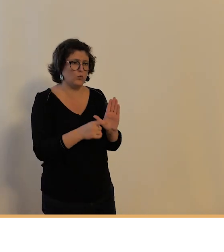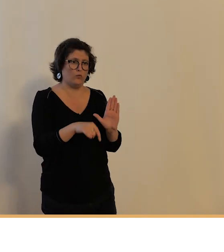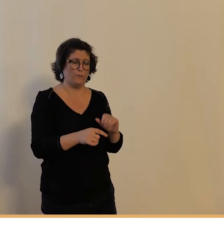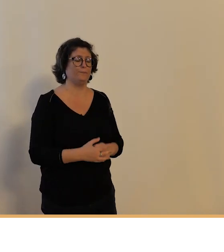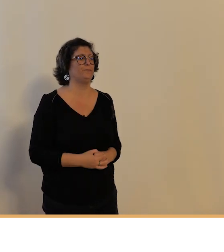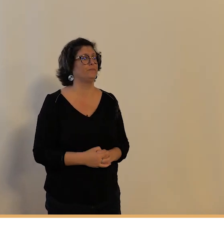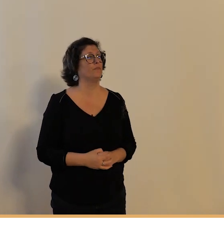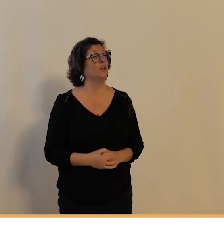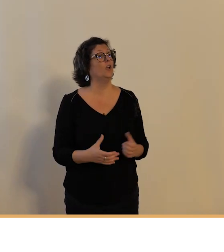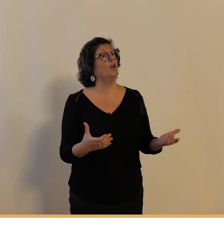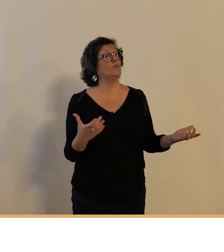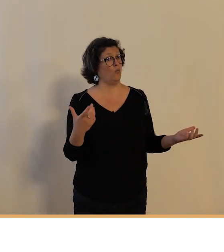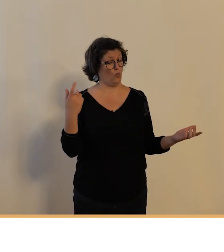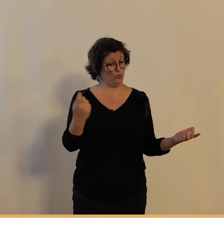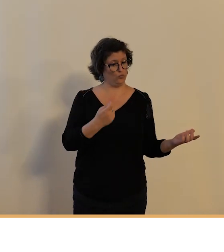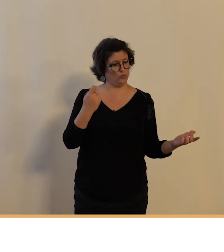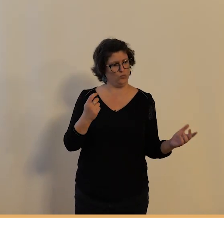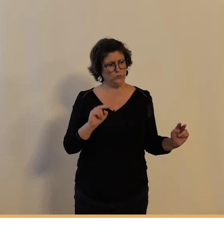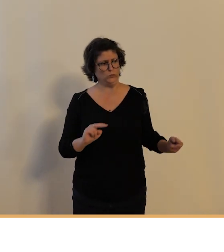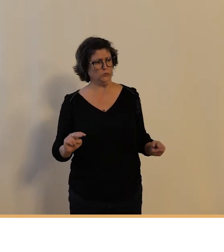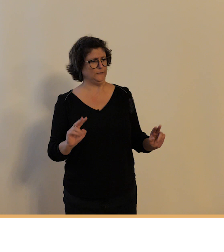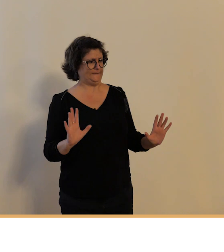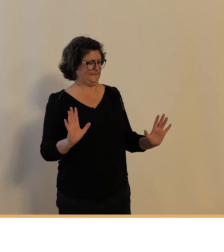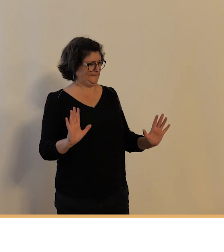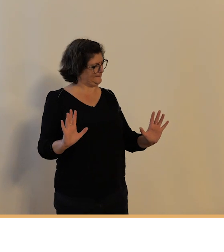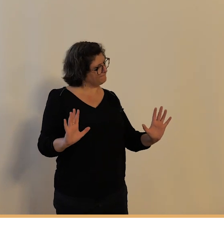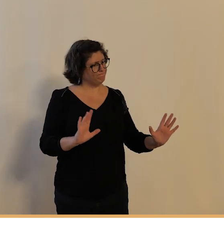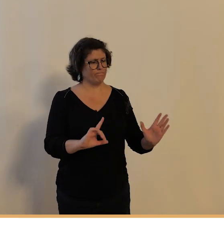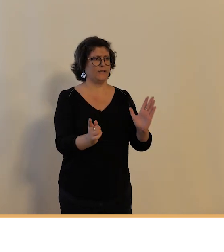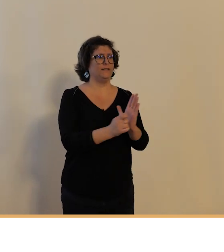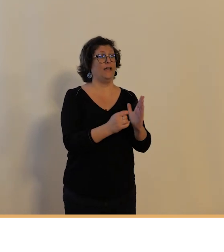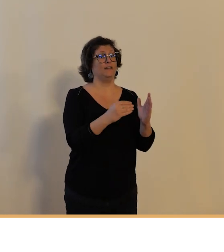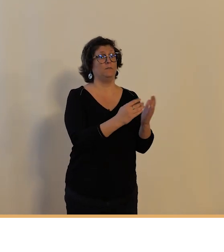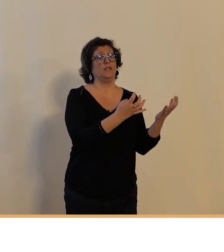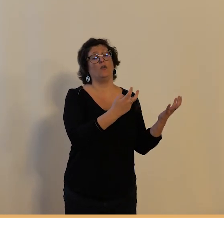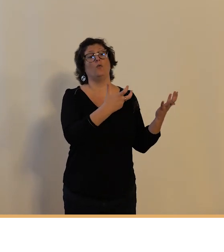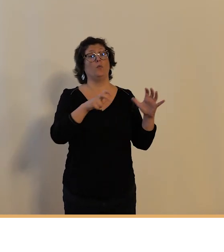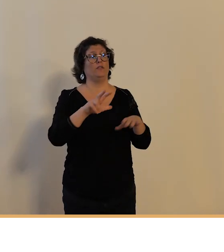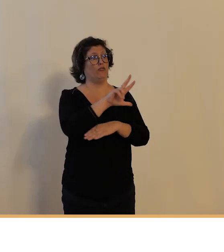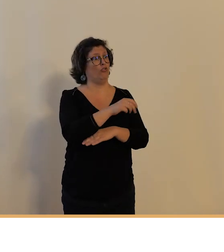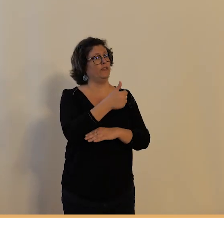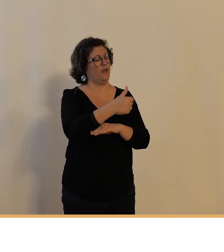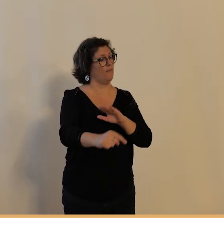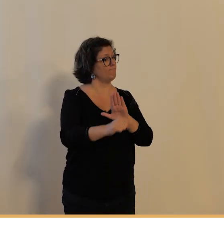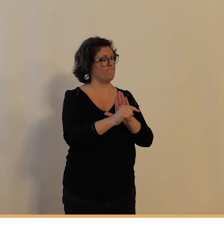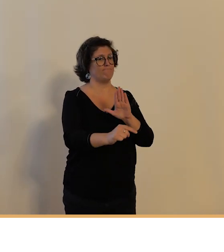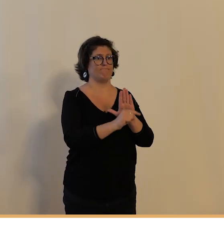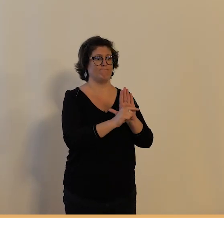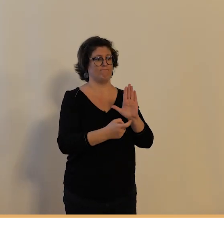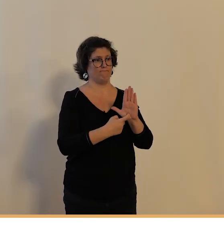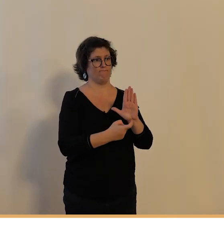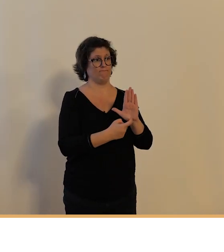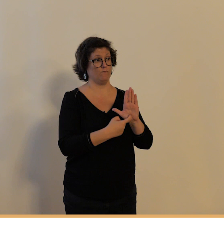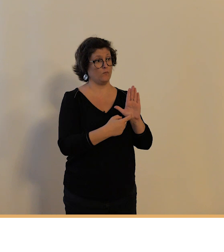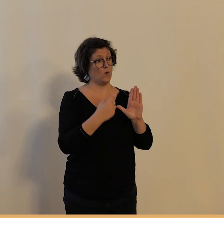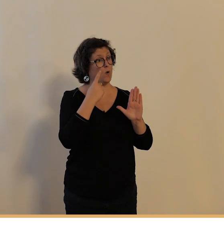réglementaires prises par la municipalité de Tours le sont à partir de 1831 et sont exclusivement à destination